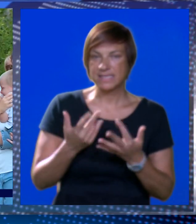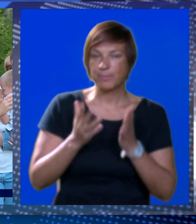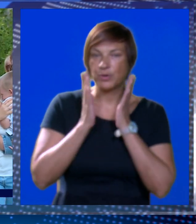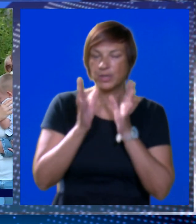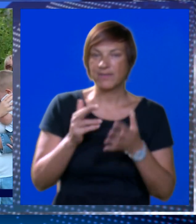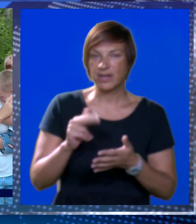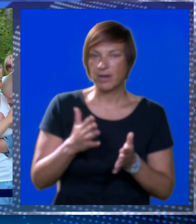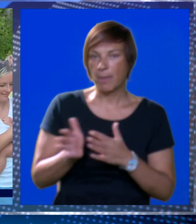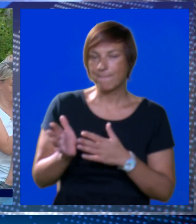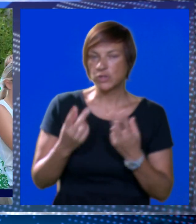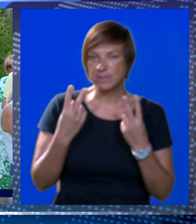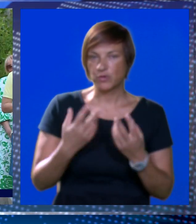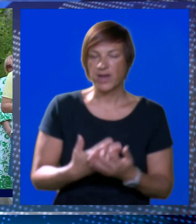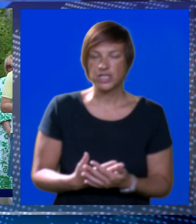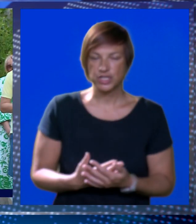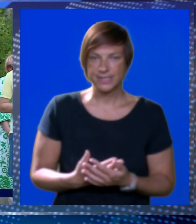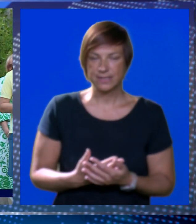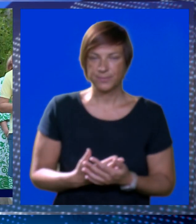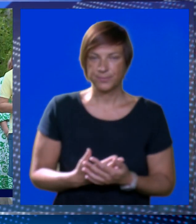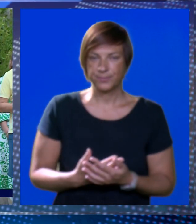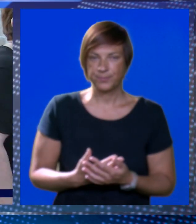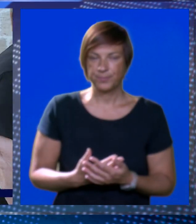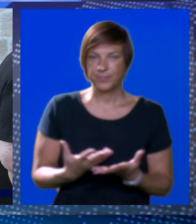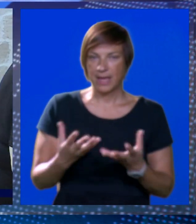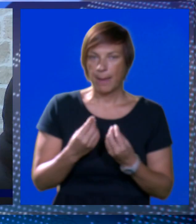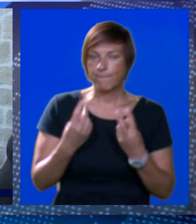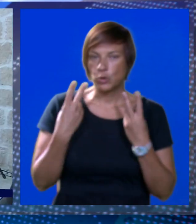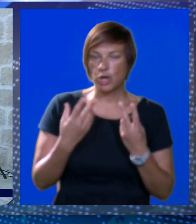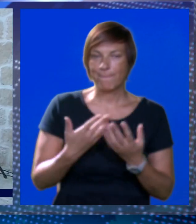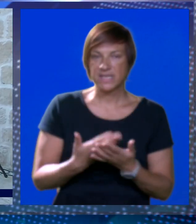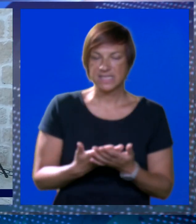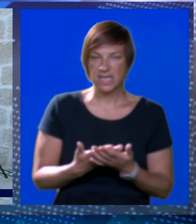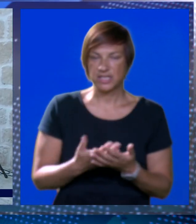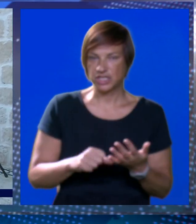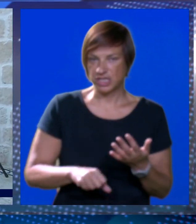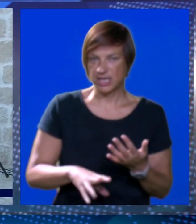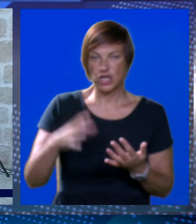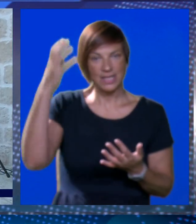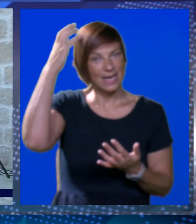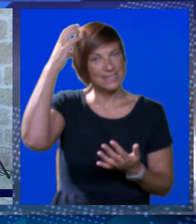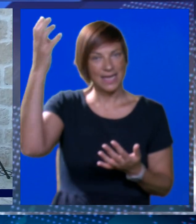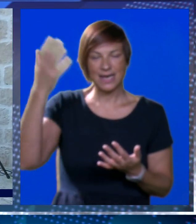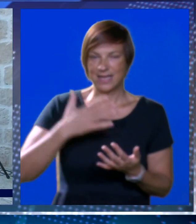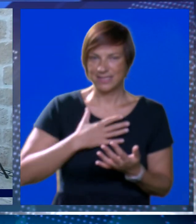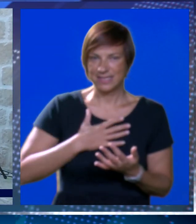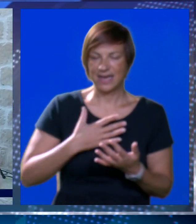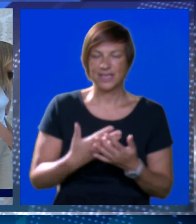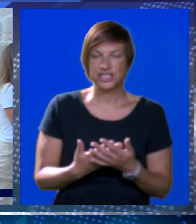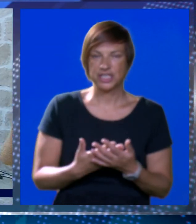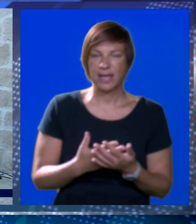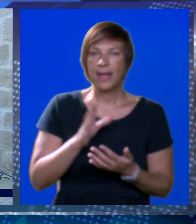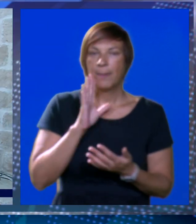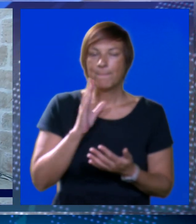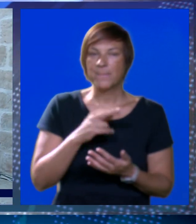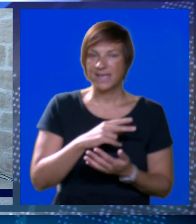Za brojne vjernike ima posebno značenje. Puno mi znači. Rodila se kraljica naša